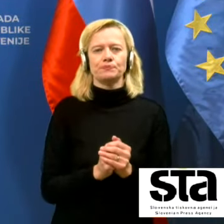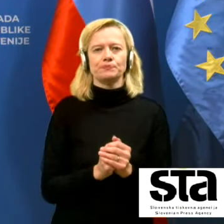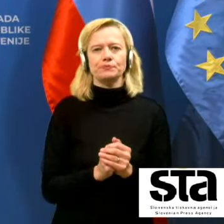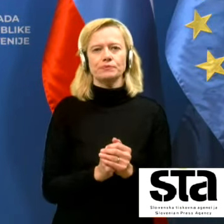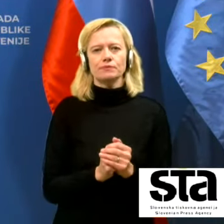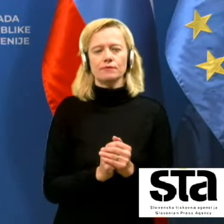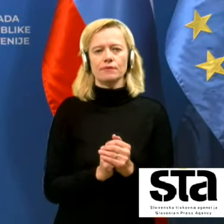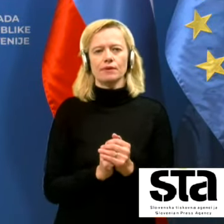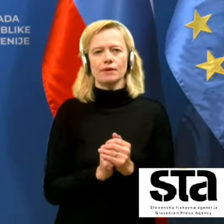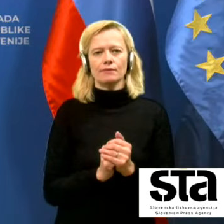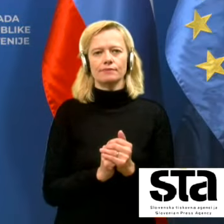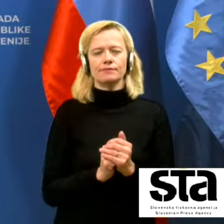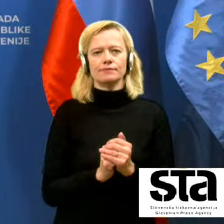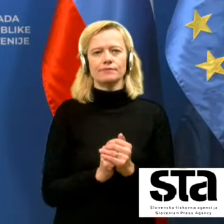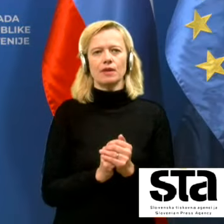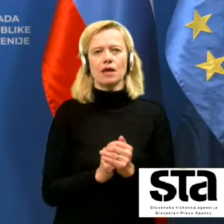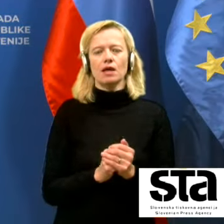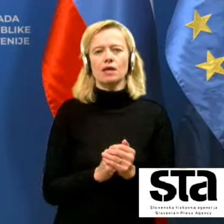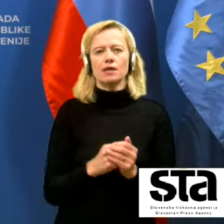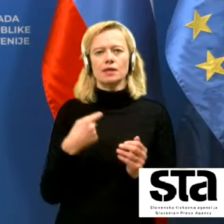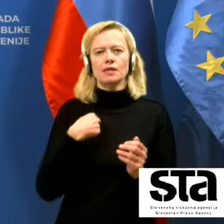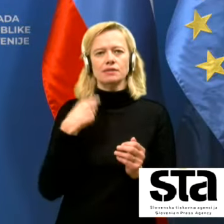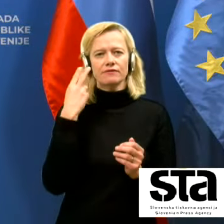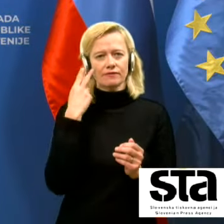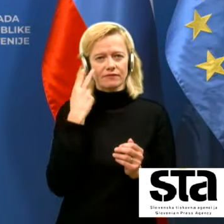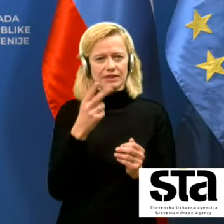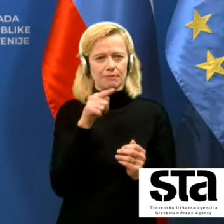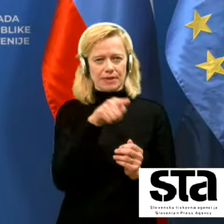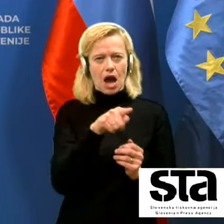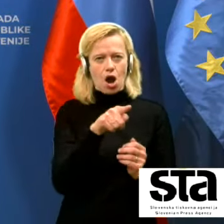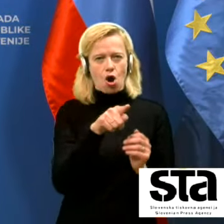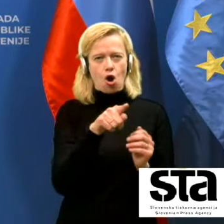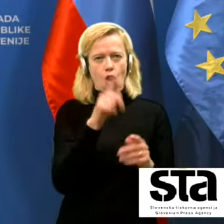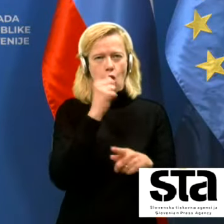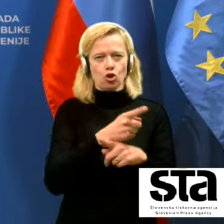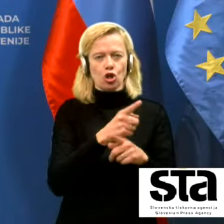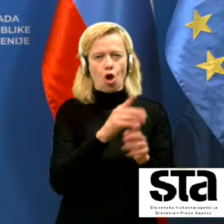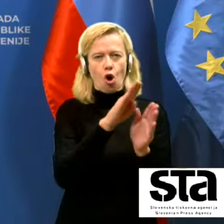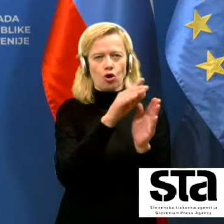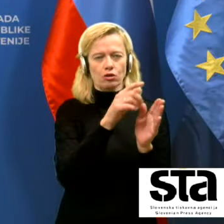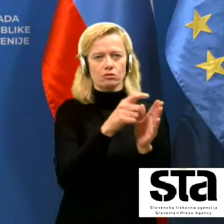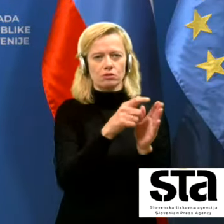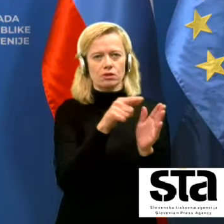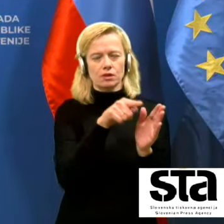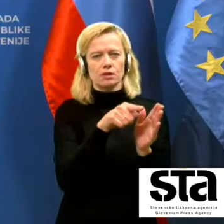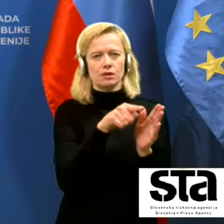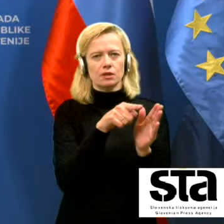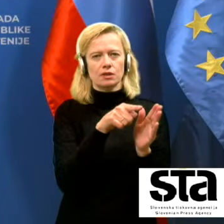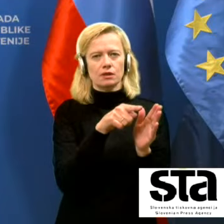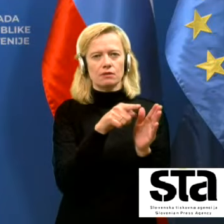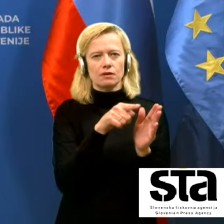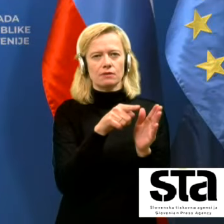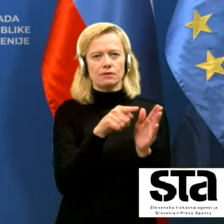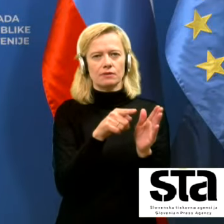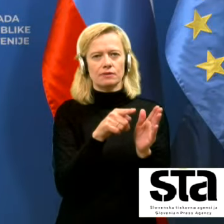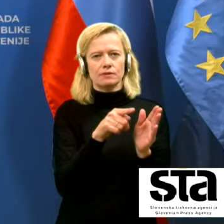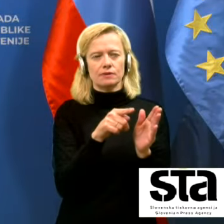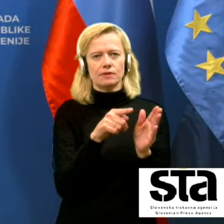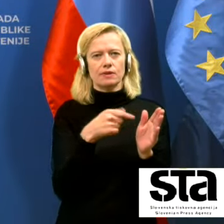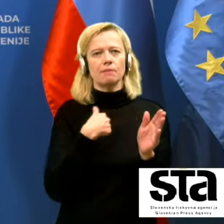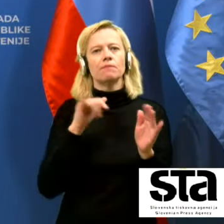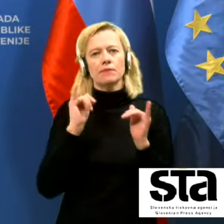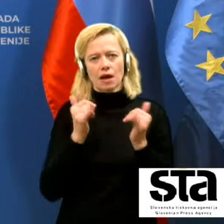jaz gledam na ta odlok, predvsem na to, da odpravljamo pa